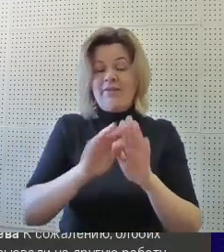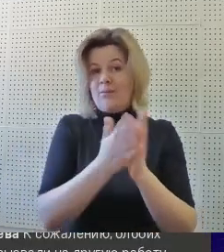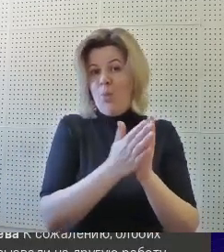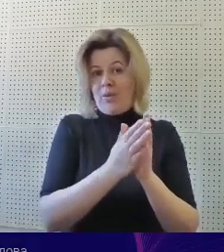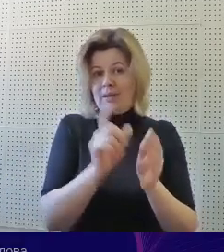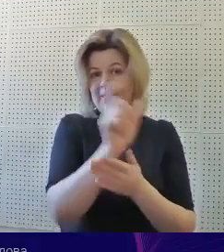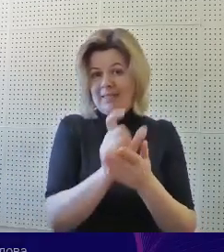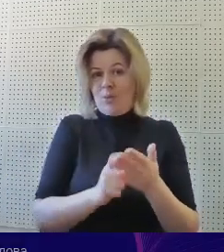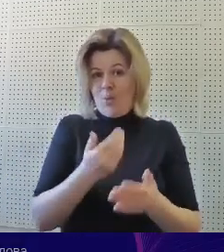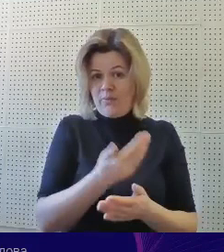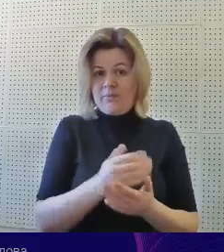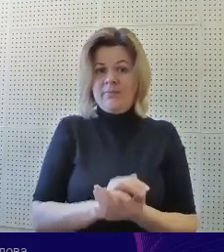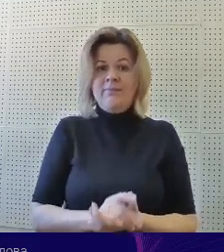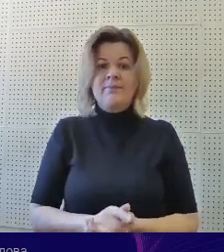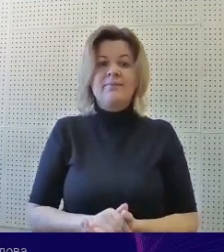сборник стихов.